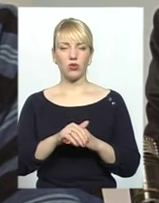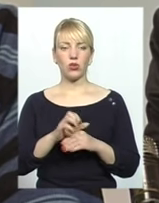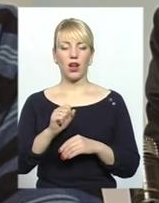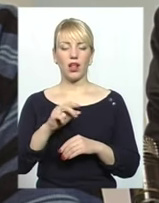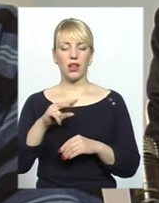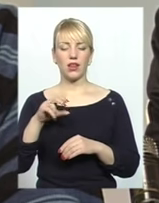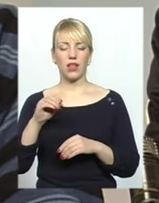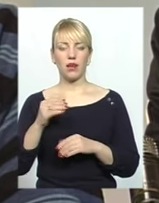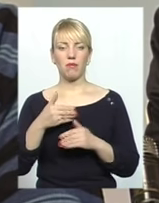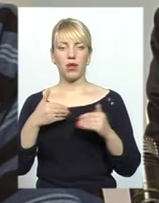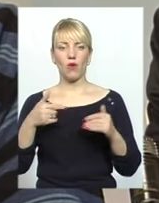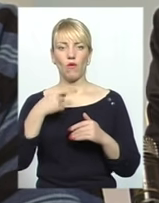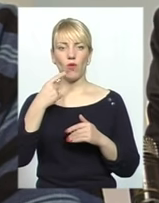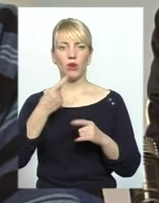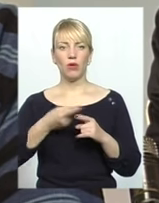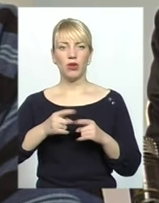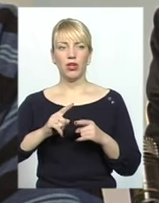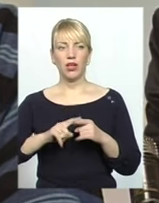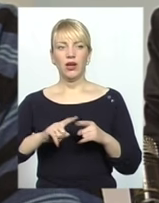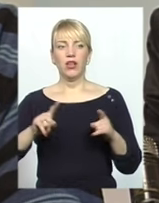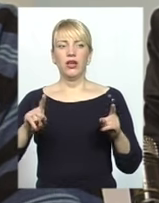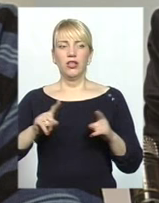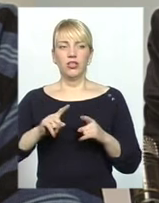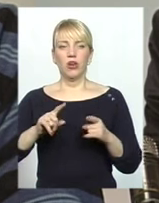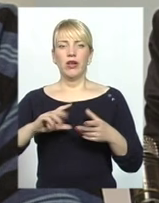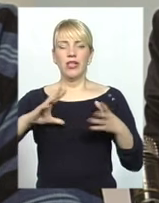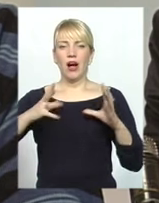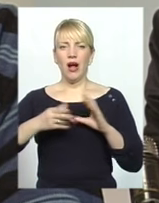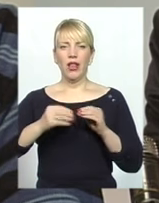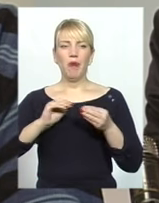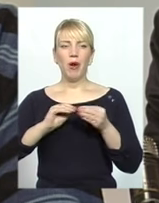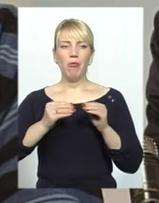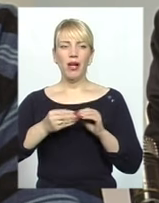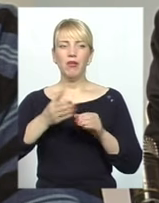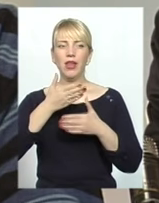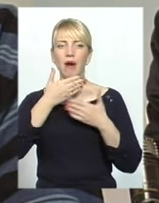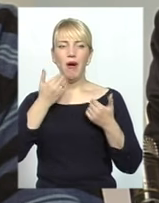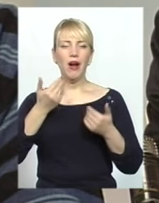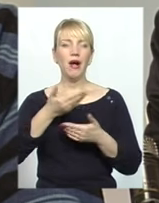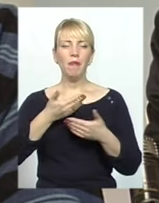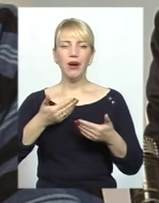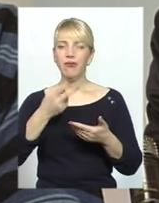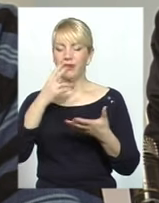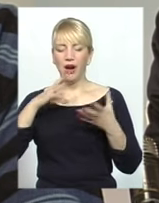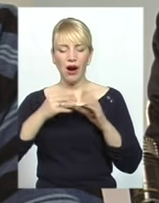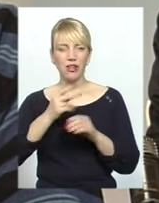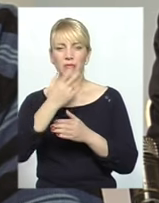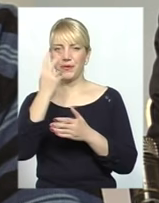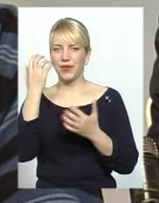ми говоримо про те, що загальної проблеми немає. Ми не бачимо загальної проблеми.